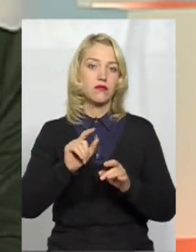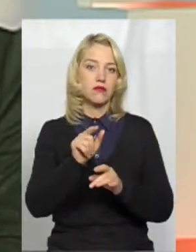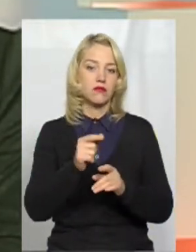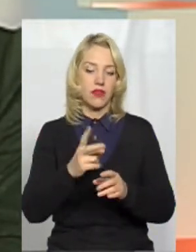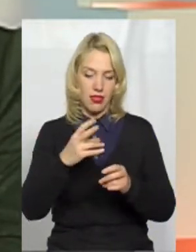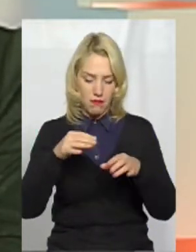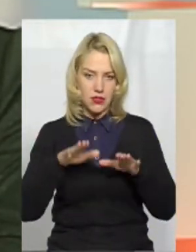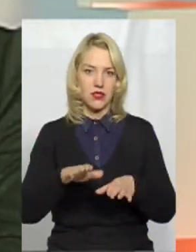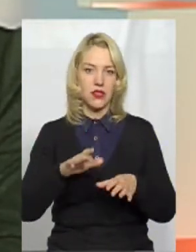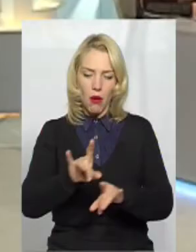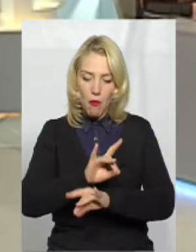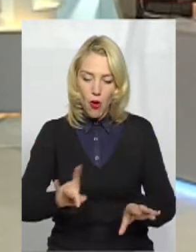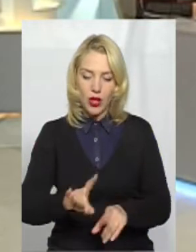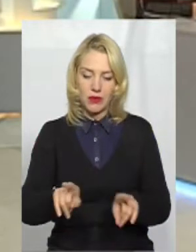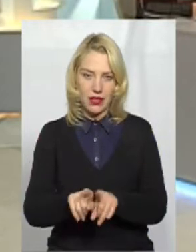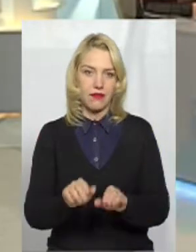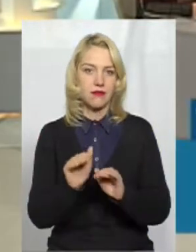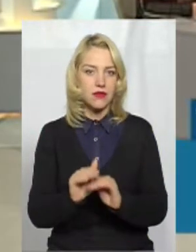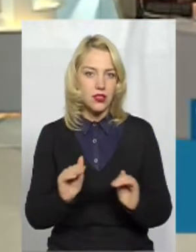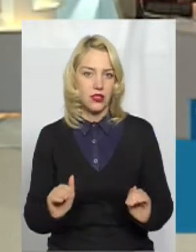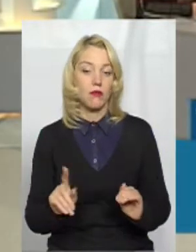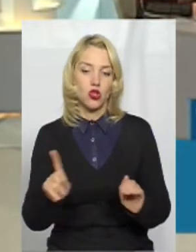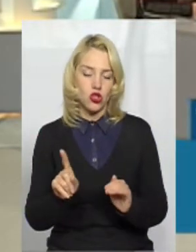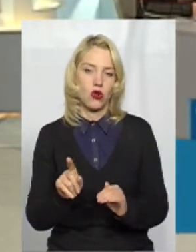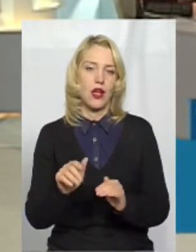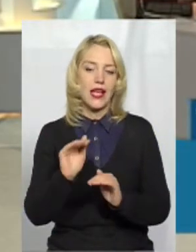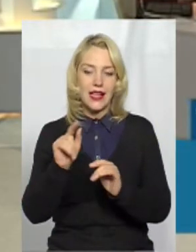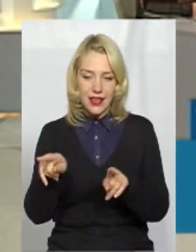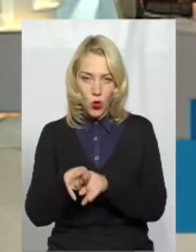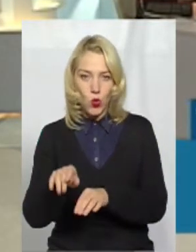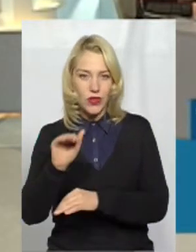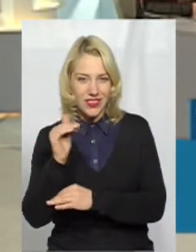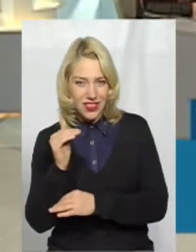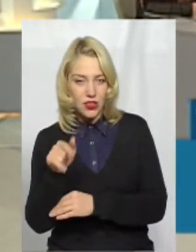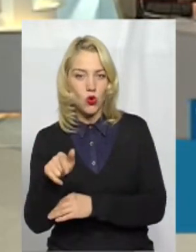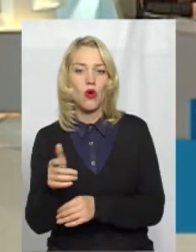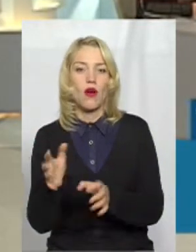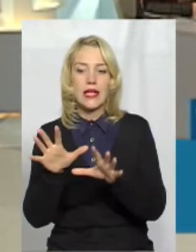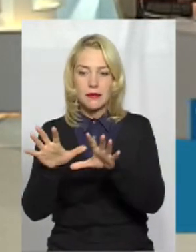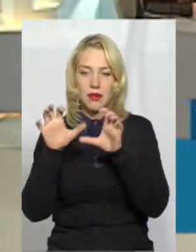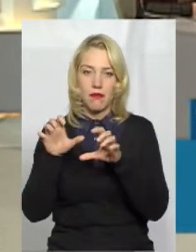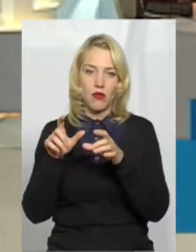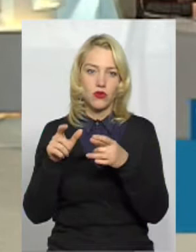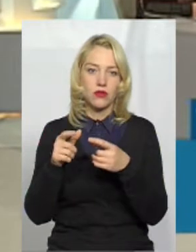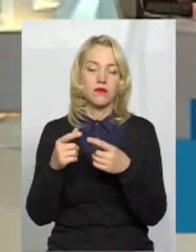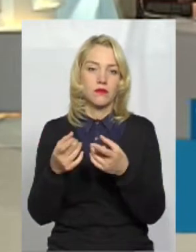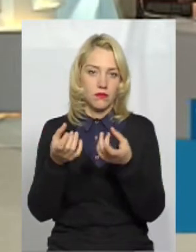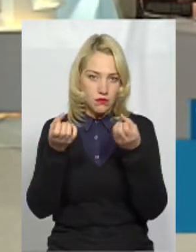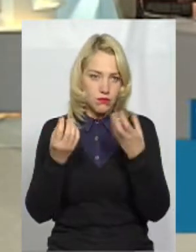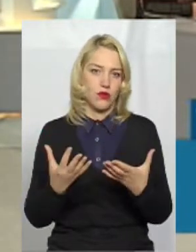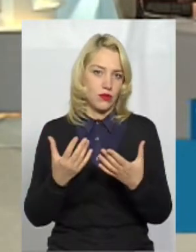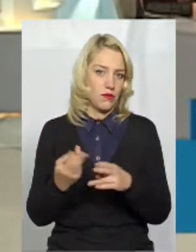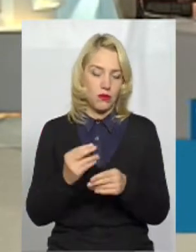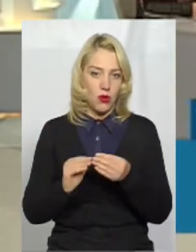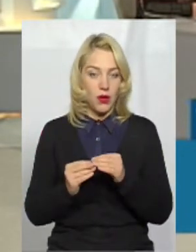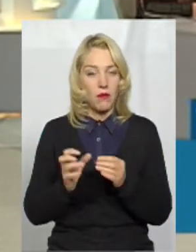що вони приймуть дітей з особливими потребами, як рідних. В більшості проблема з батьками. Тому